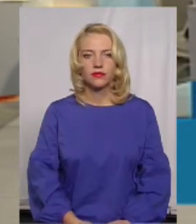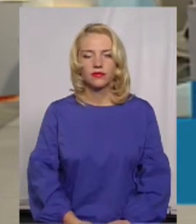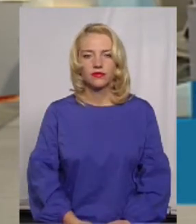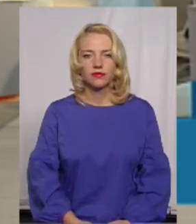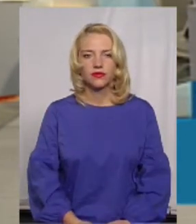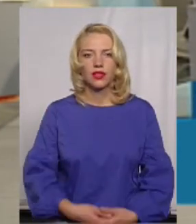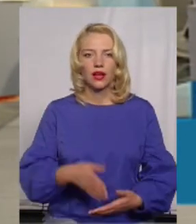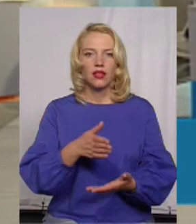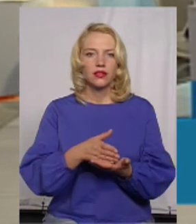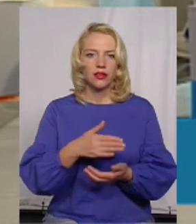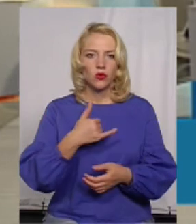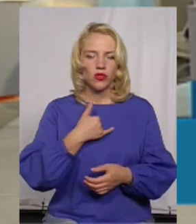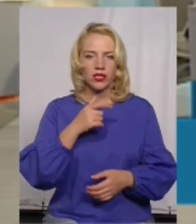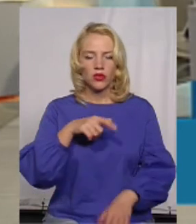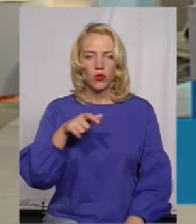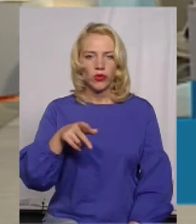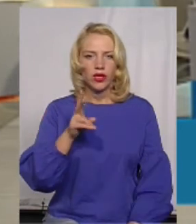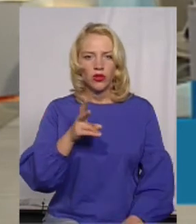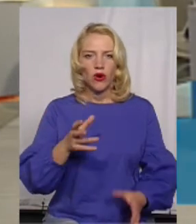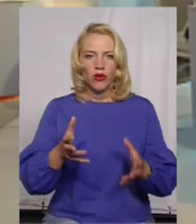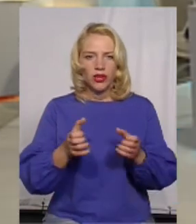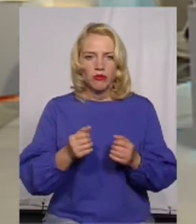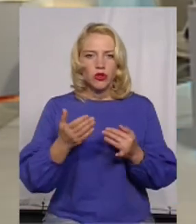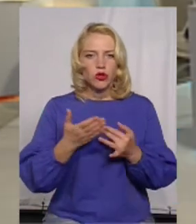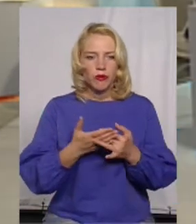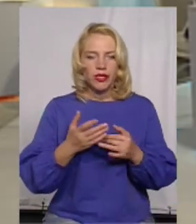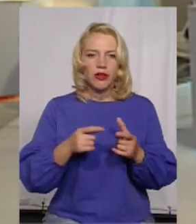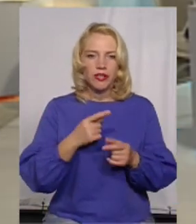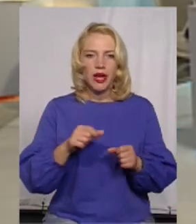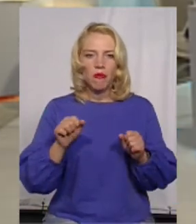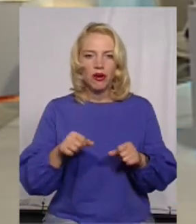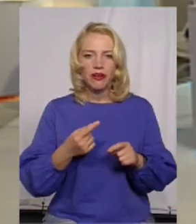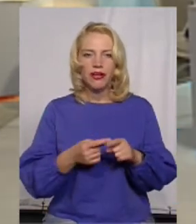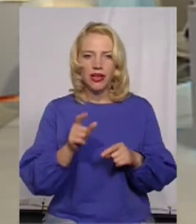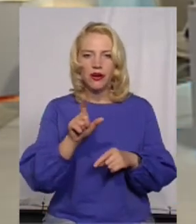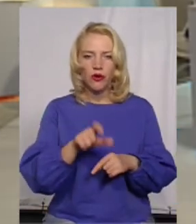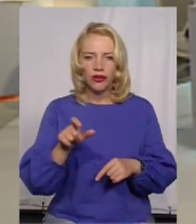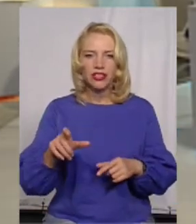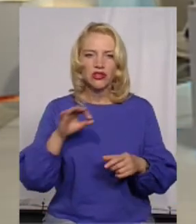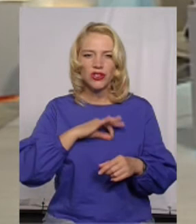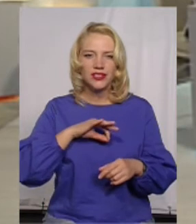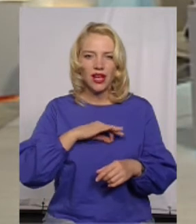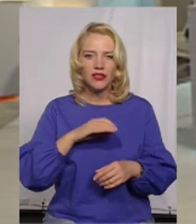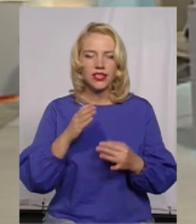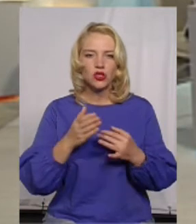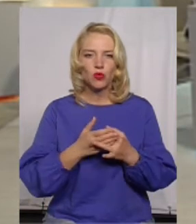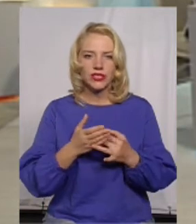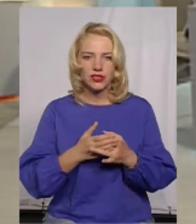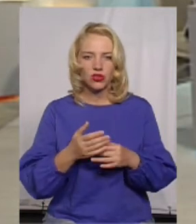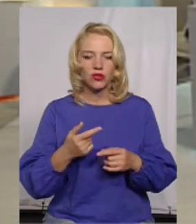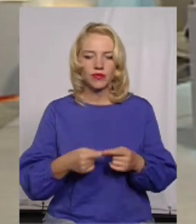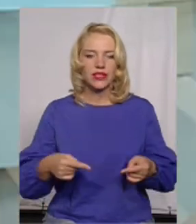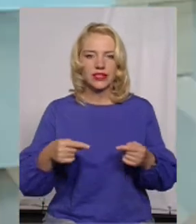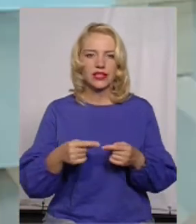Є у нас люди, які отримують субсидію, чи можуть вони скористатися? Взагалі, згідно цієї акції,